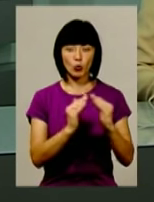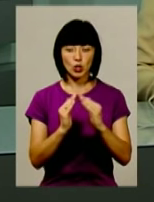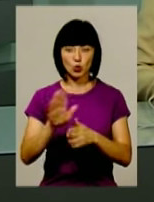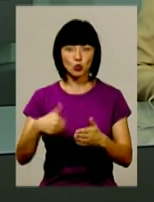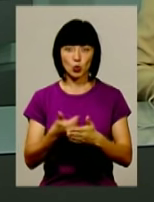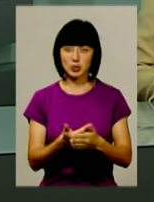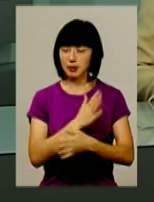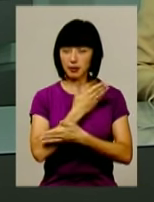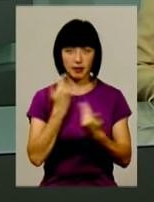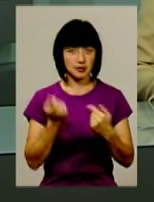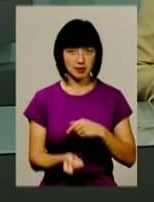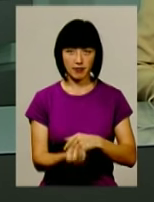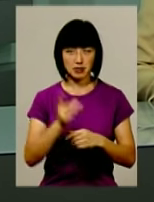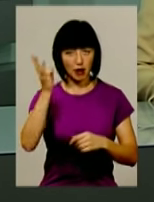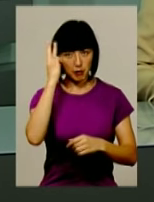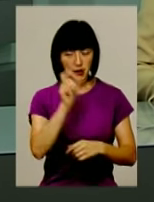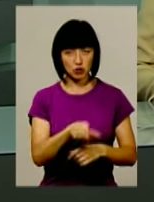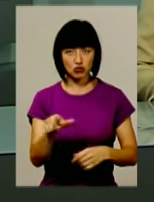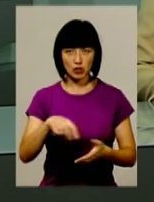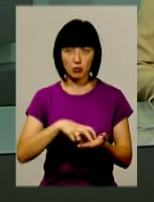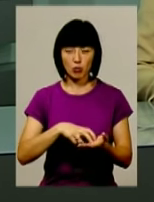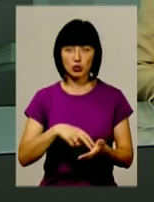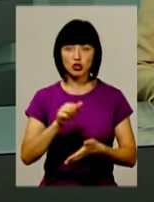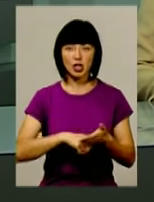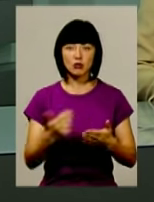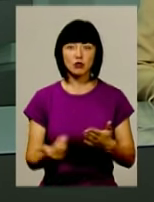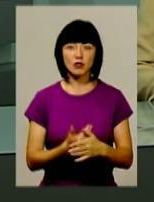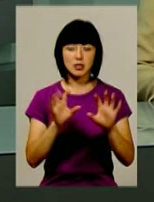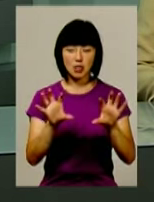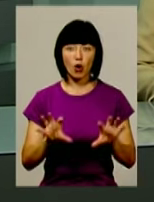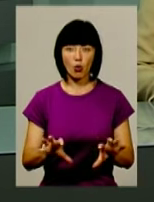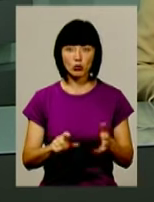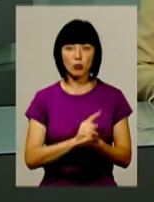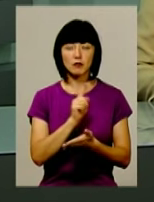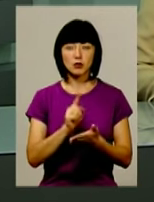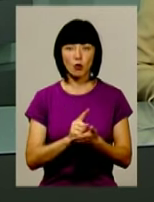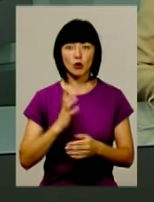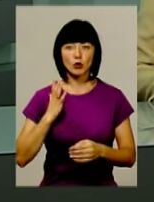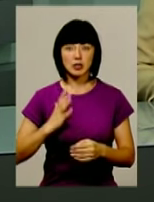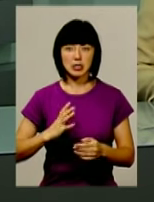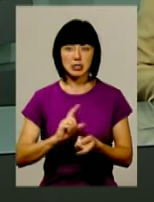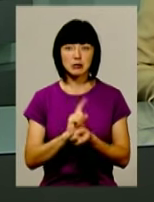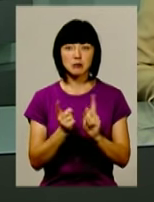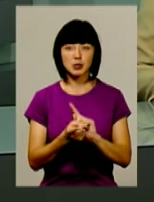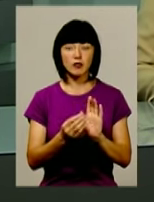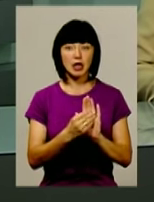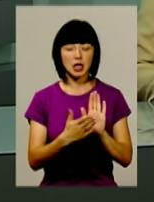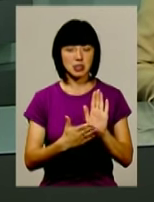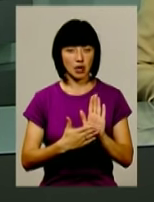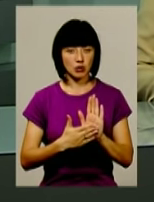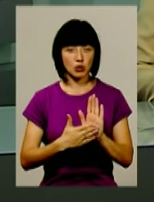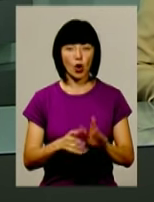досі так і не з'явилися. Хмельничани побоюються, що через нові закони їм обов'язково доведеться змінювати реєстрацію.